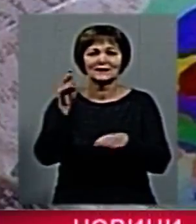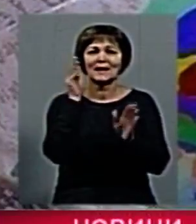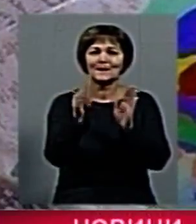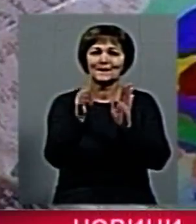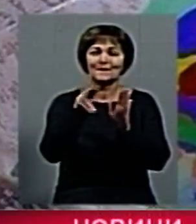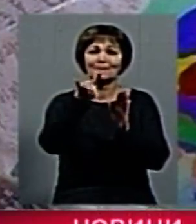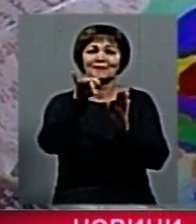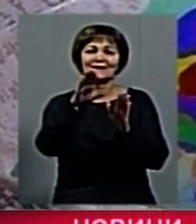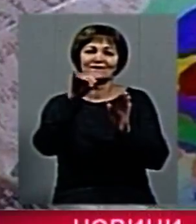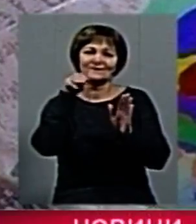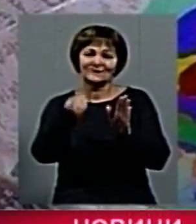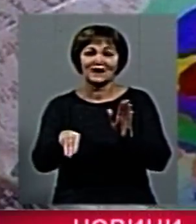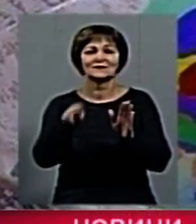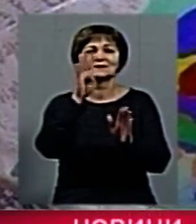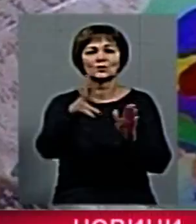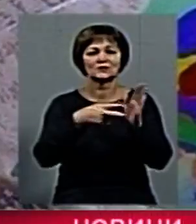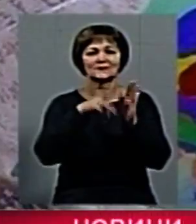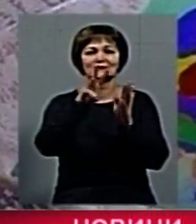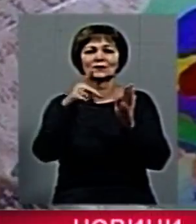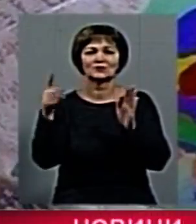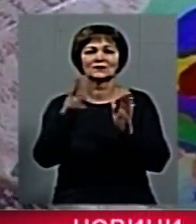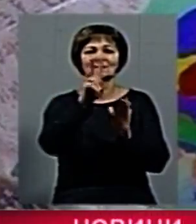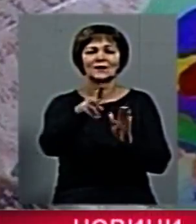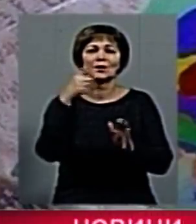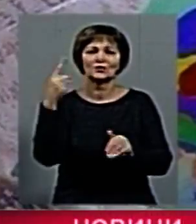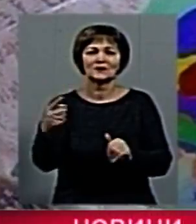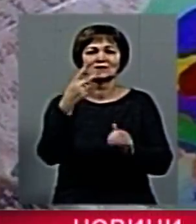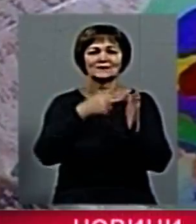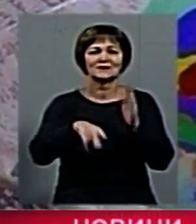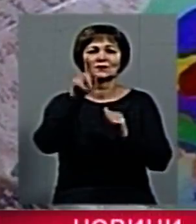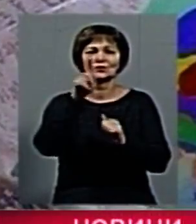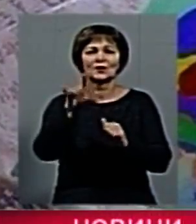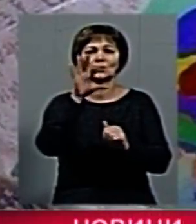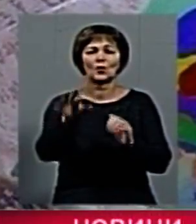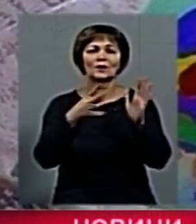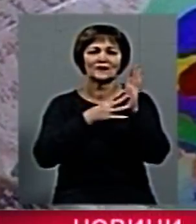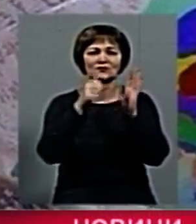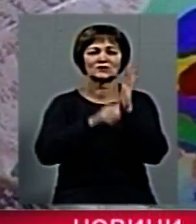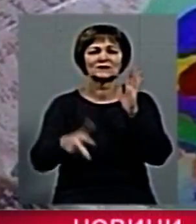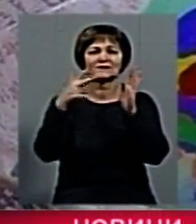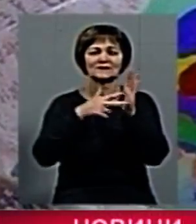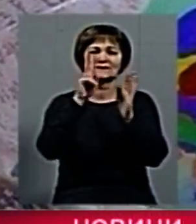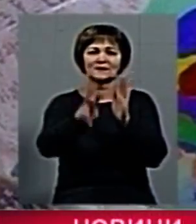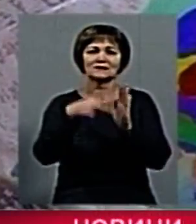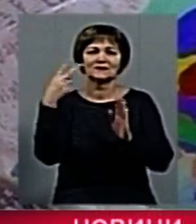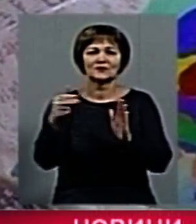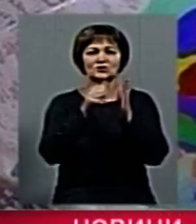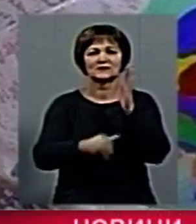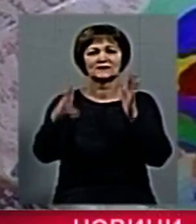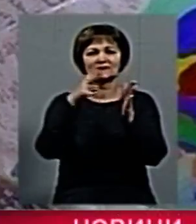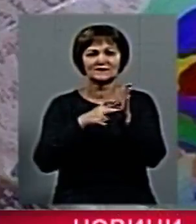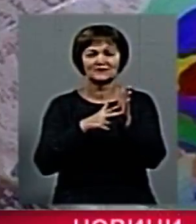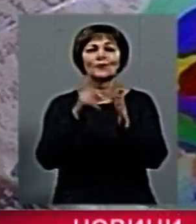Приватбанку мами Валерії. 47 31 21 71 09 68 22 68.